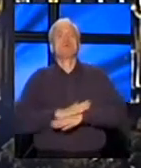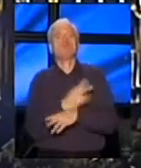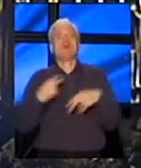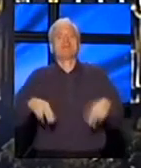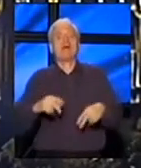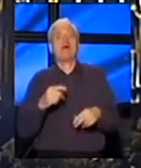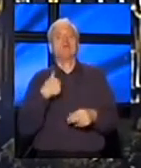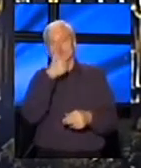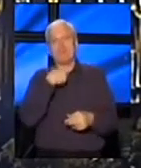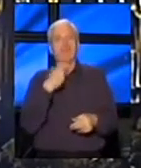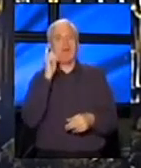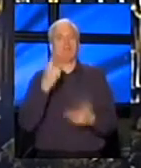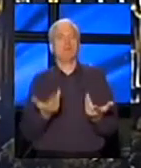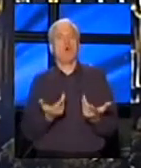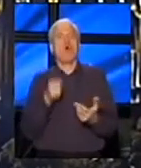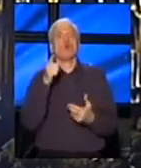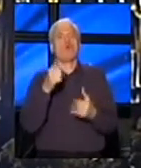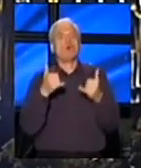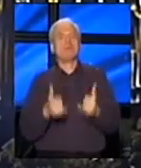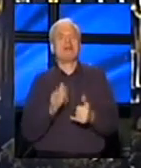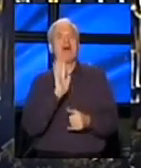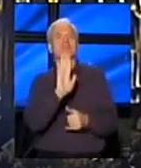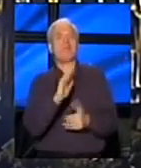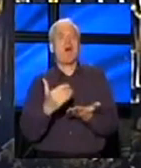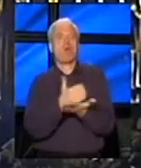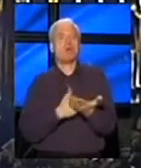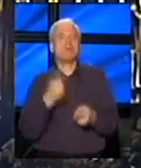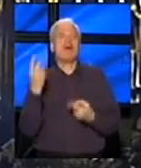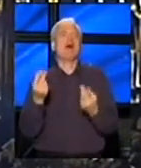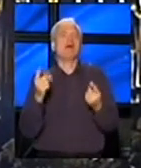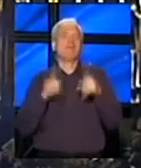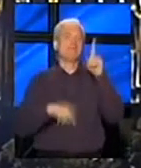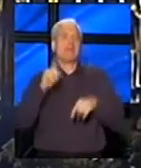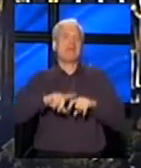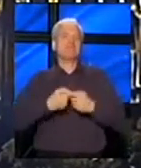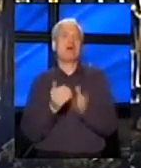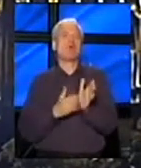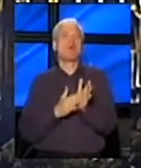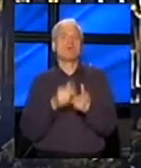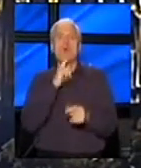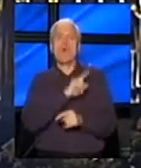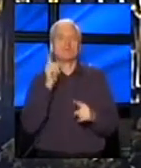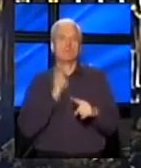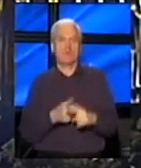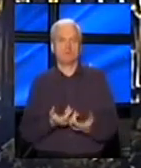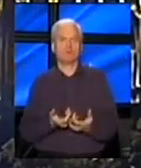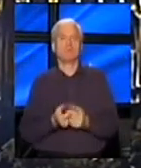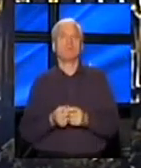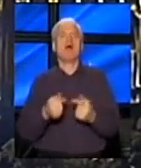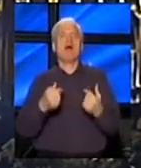toga što sam ja pretio? To vam sad koristi samo da neke stvari dokazujete koje nisu tačne. Ja sam